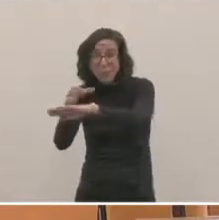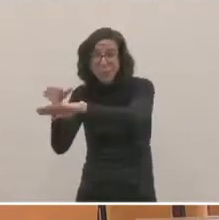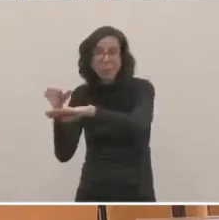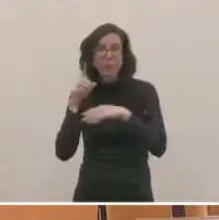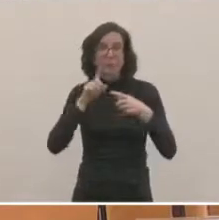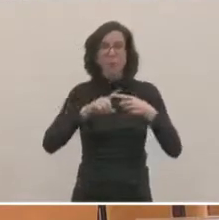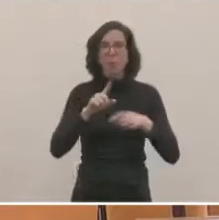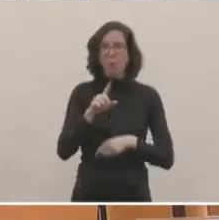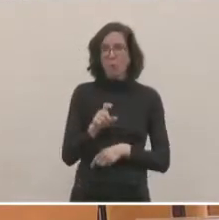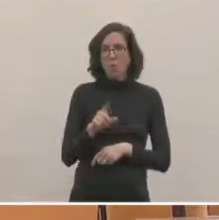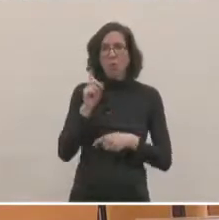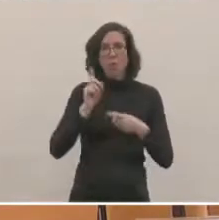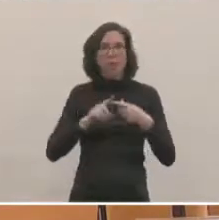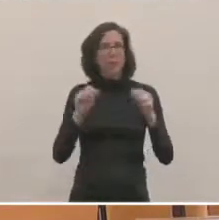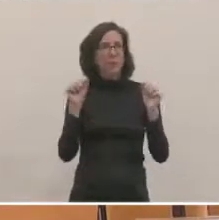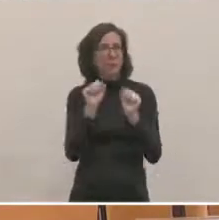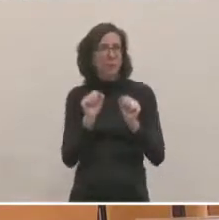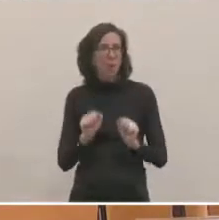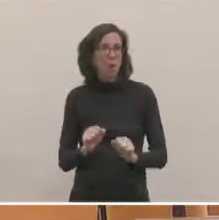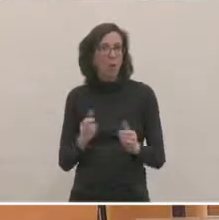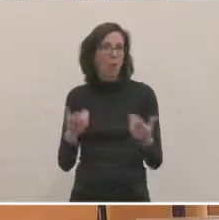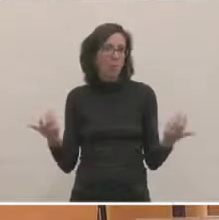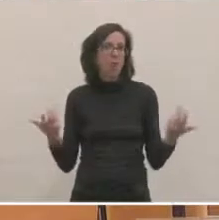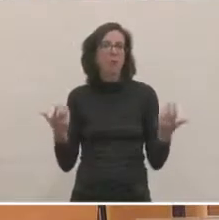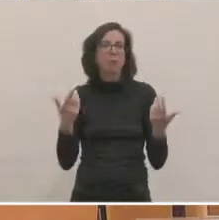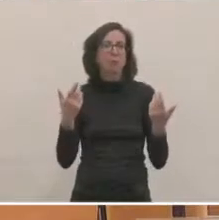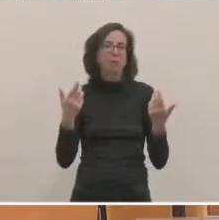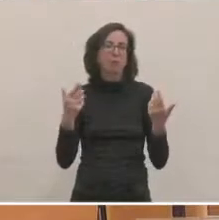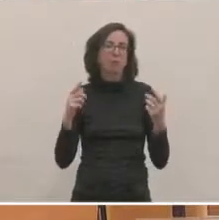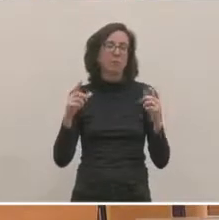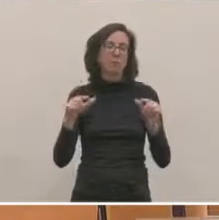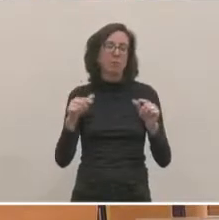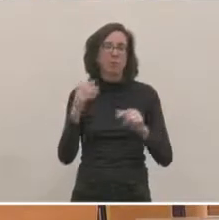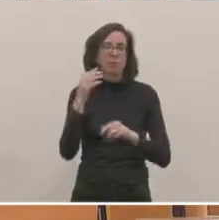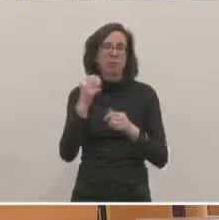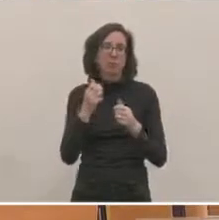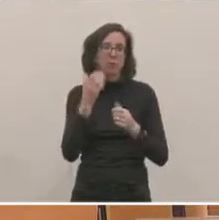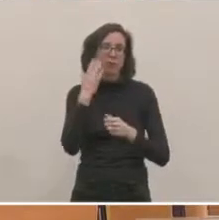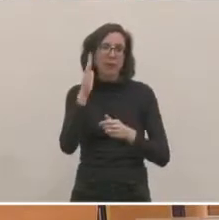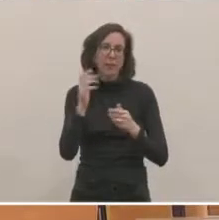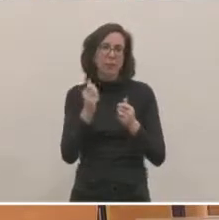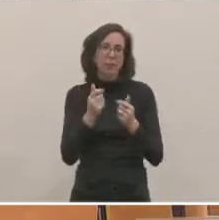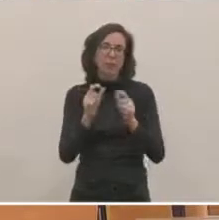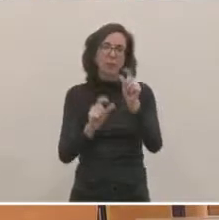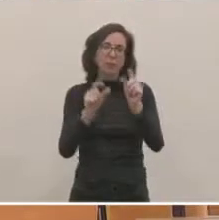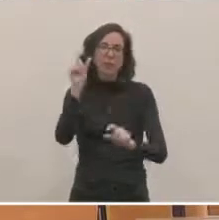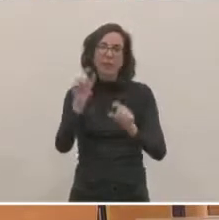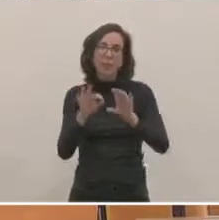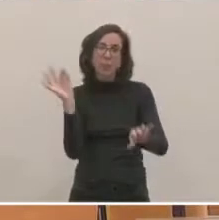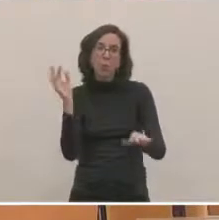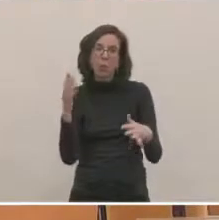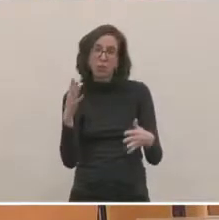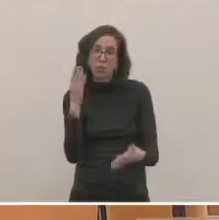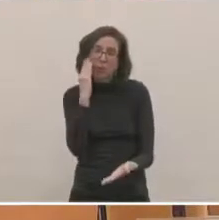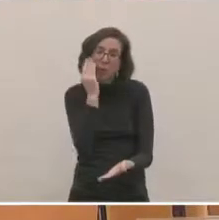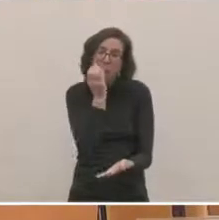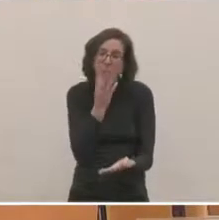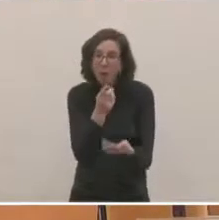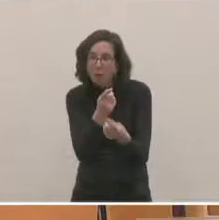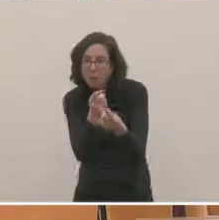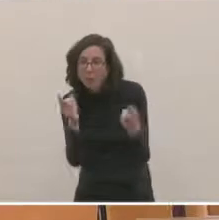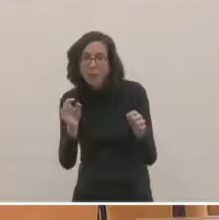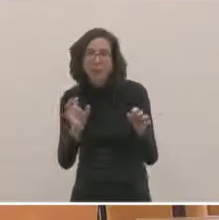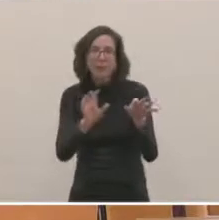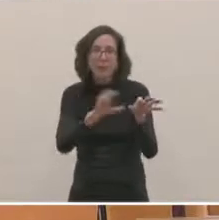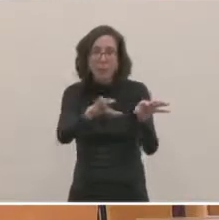que sur l'eau, je sais qu'il existe une démocratie de l'eau et des lus qui, sur le plan local, connaissent très bien leur territoire et qui nous apportent souvent